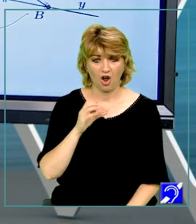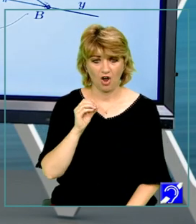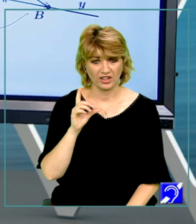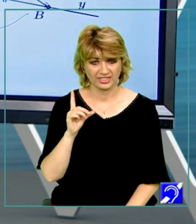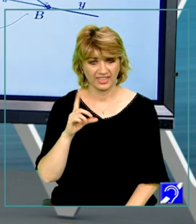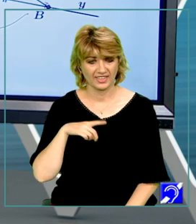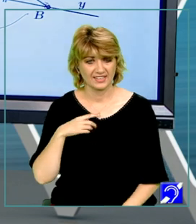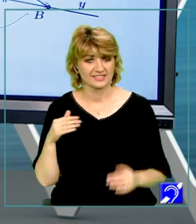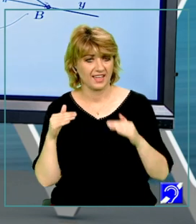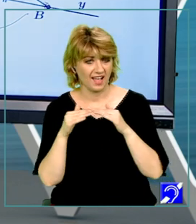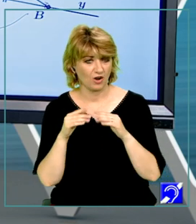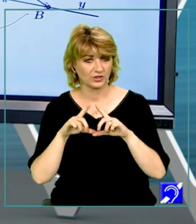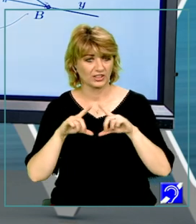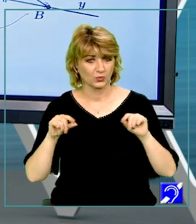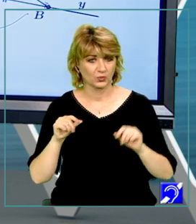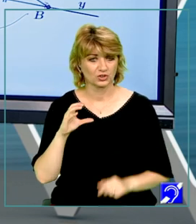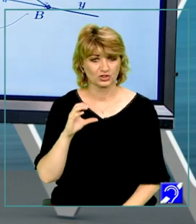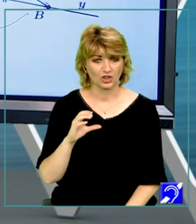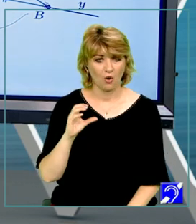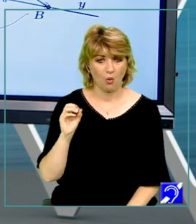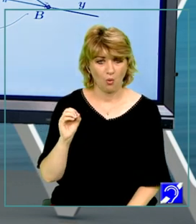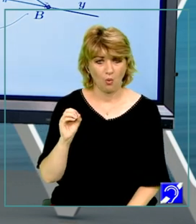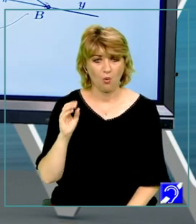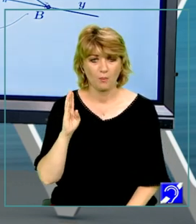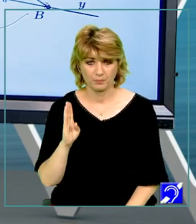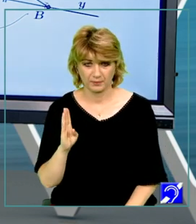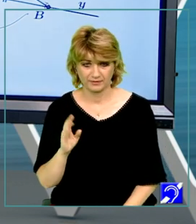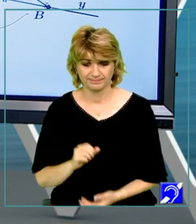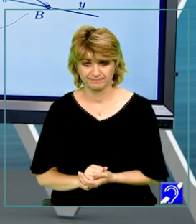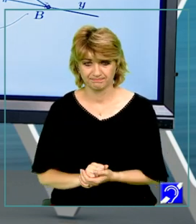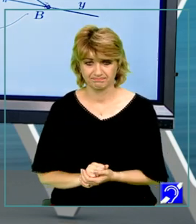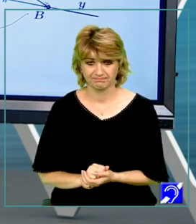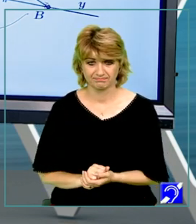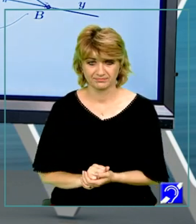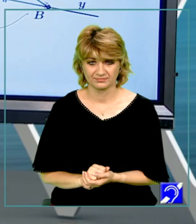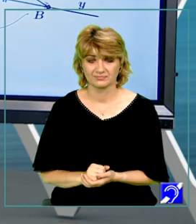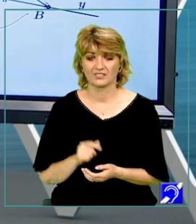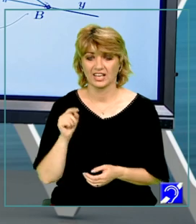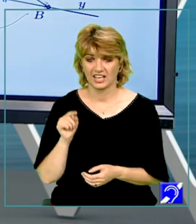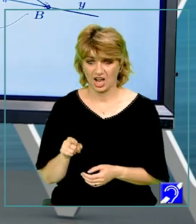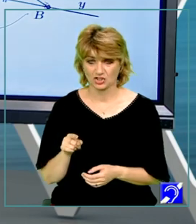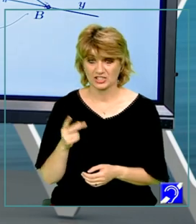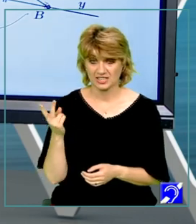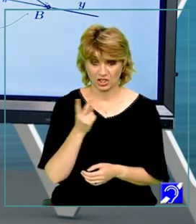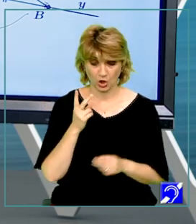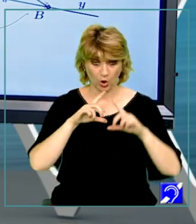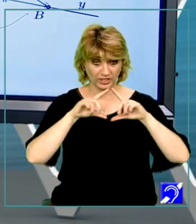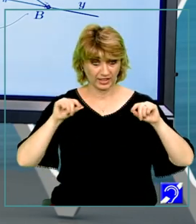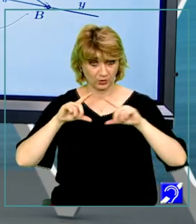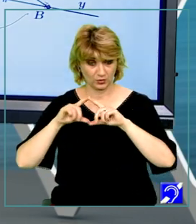este congruent cu triunghiul C, O, B. În aceste două triunghiuri,